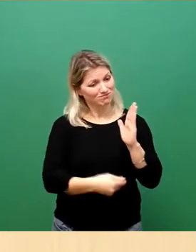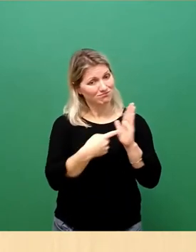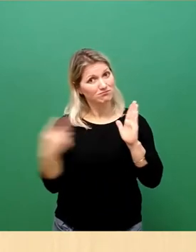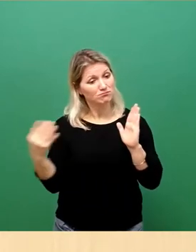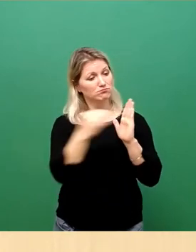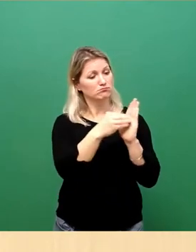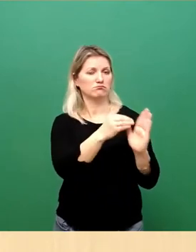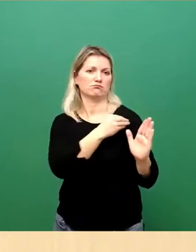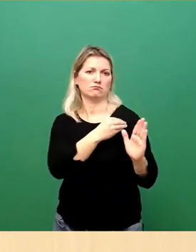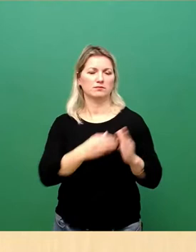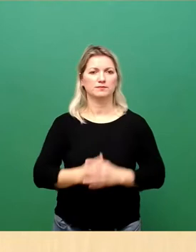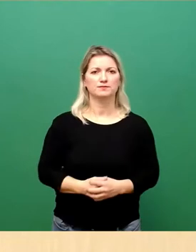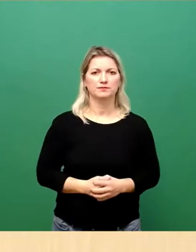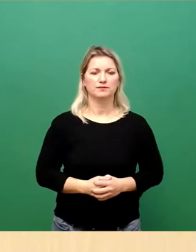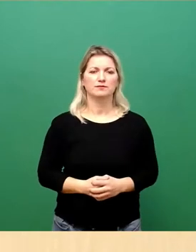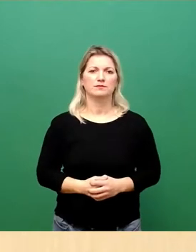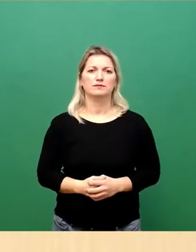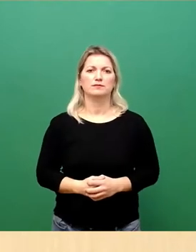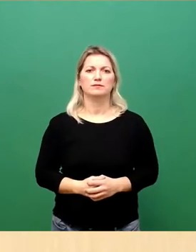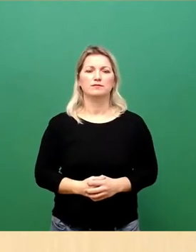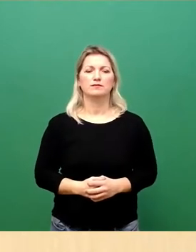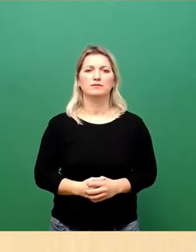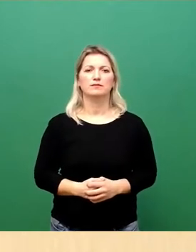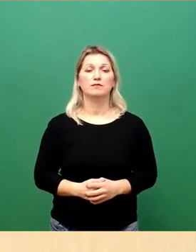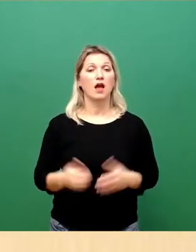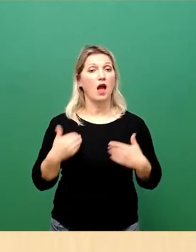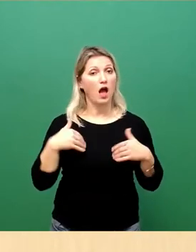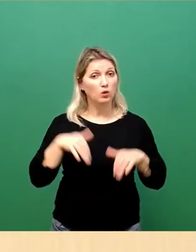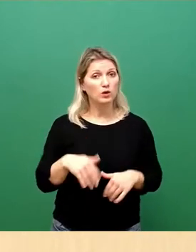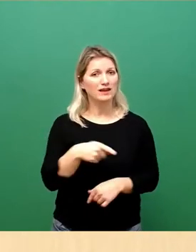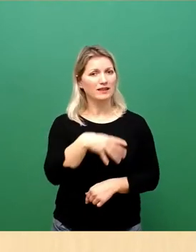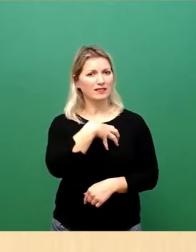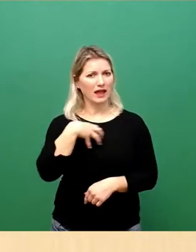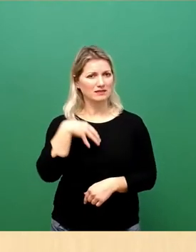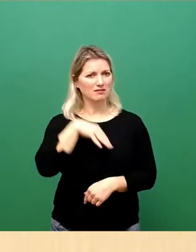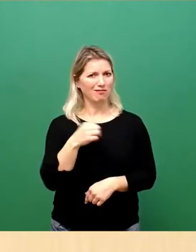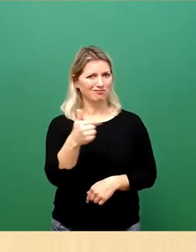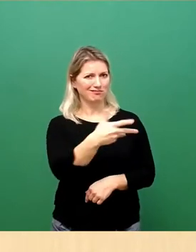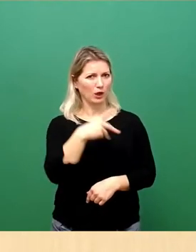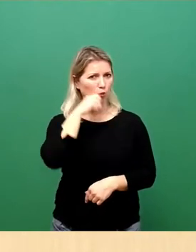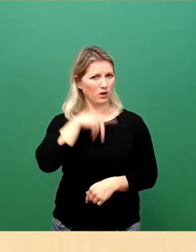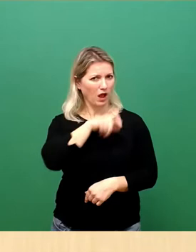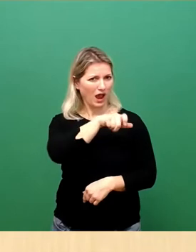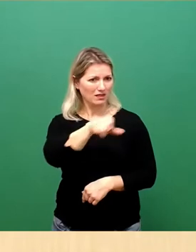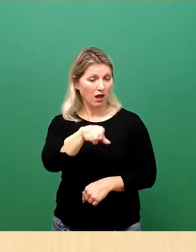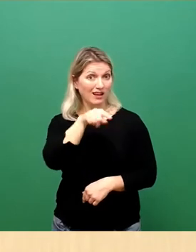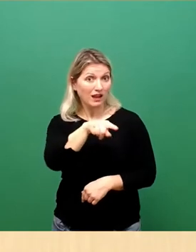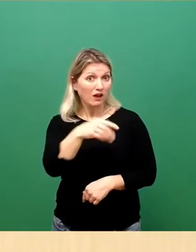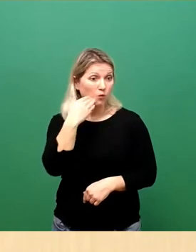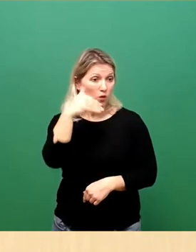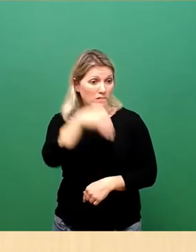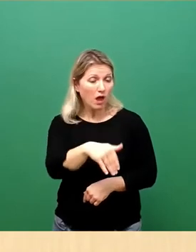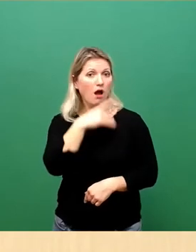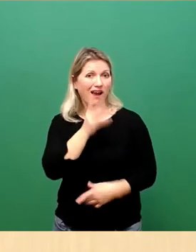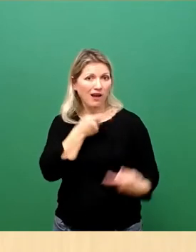Wir haben auch unmittelbar den Kontakt zu den in Dresden leben Ukrainerinnen und Ukrainer gesucht. Erst heute früh habe ich